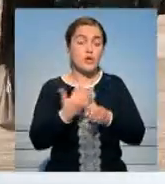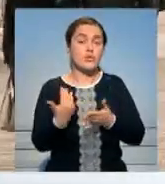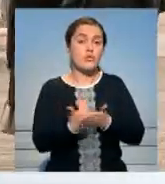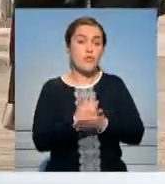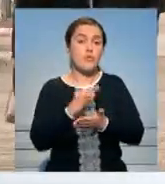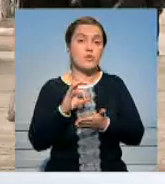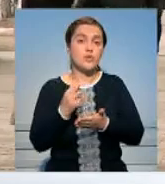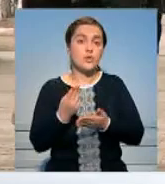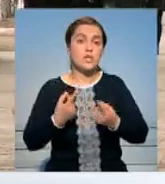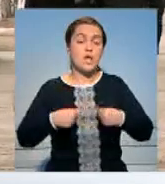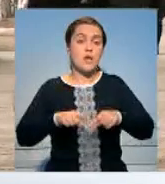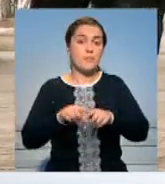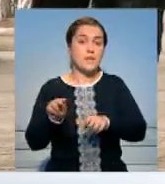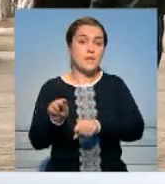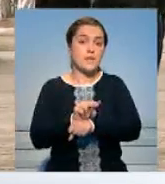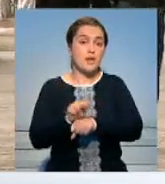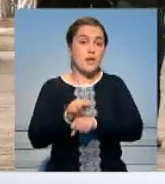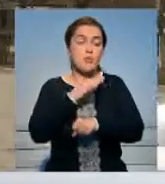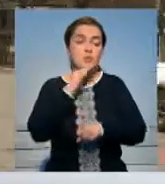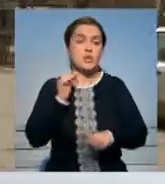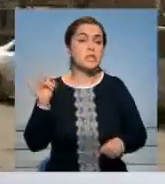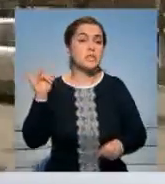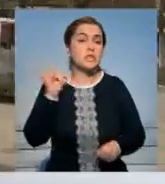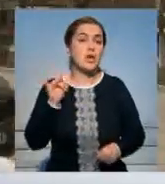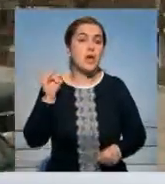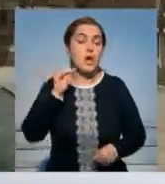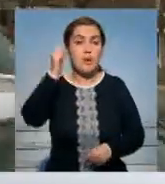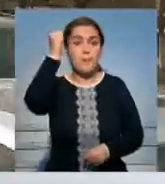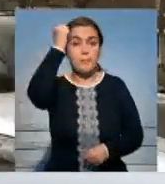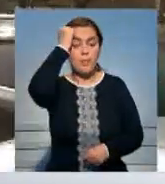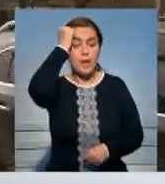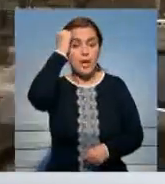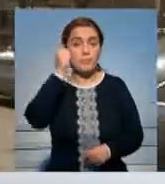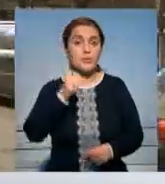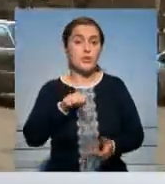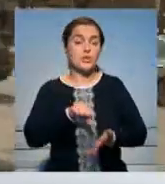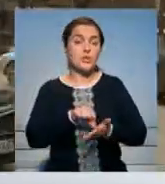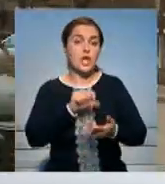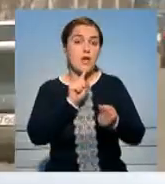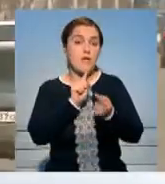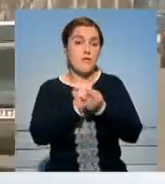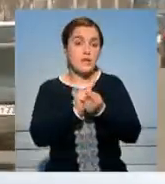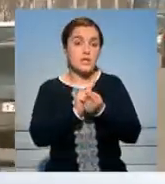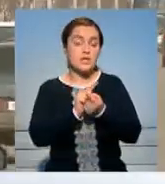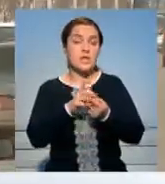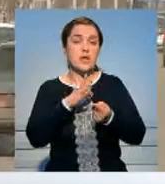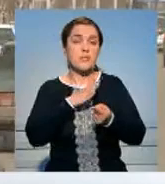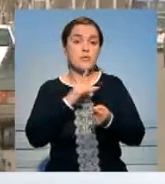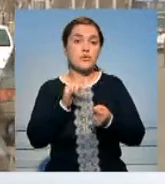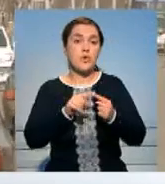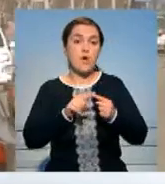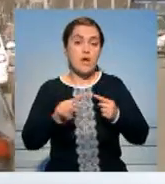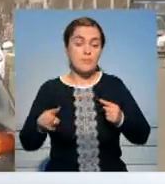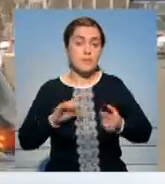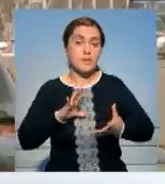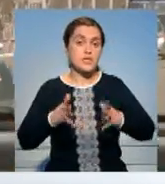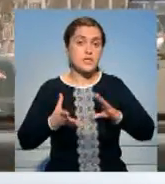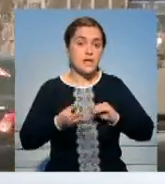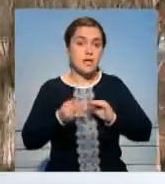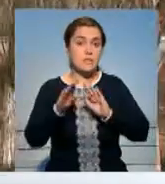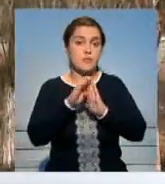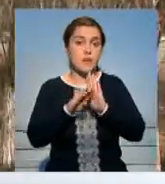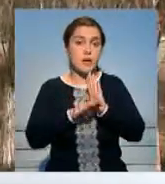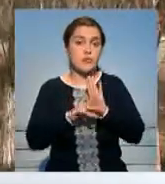социальные объекты, отреставрированы многие исторические памятники. Участники встречи сошлись во мнении, что промежуточные результаты программы